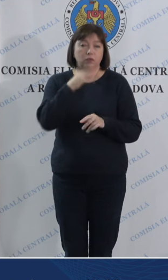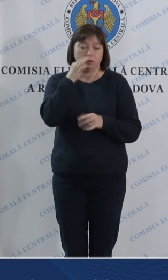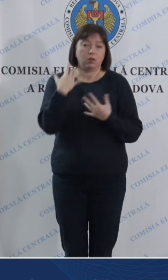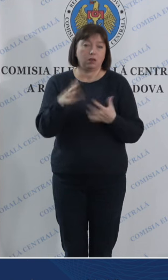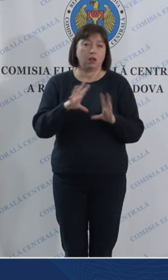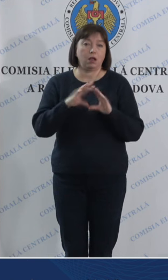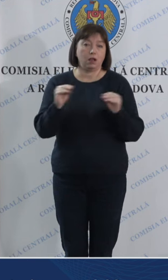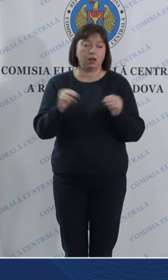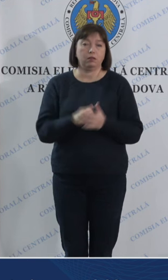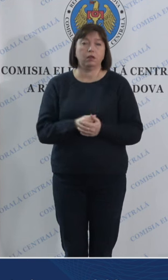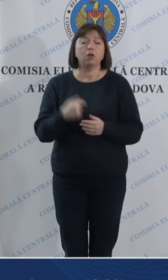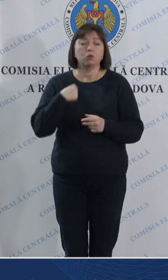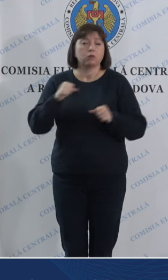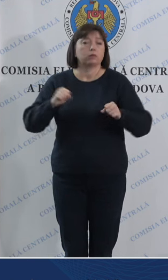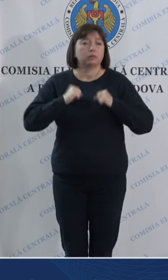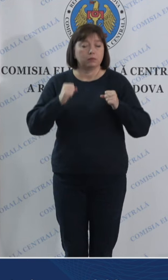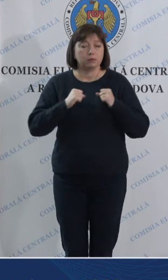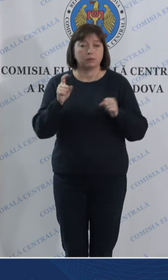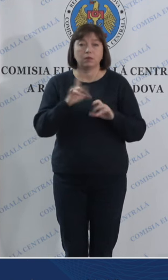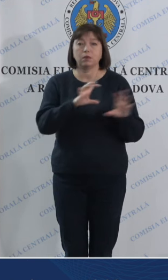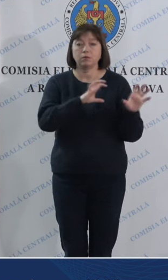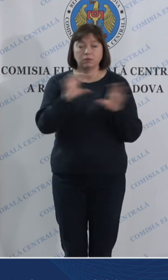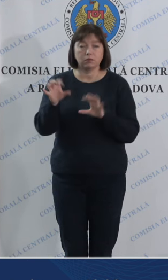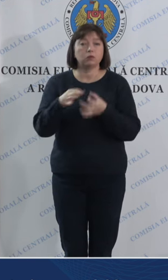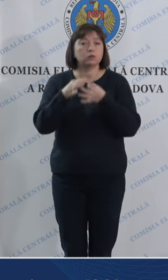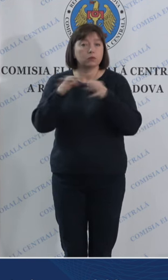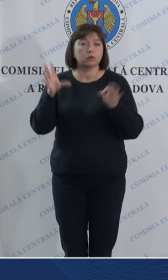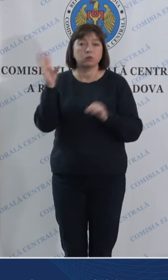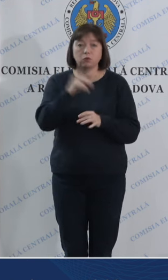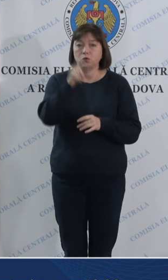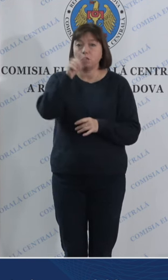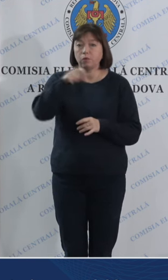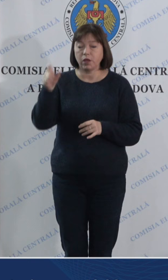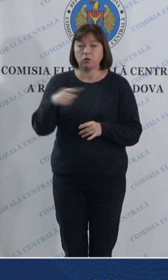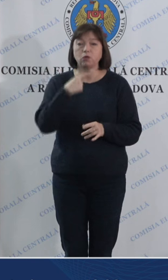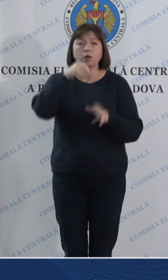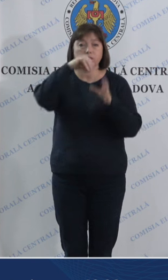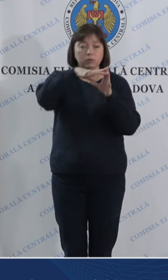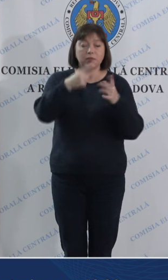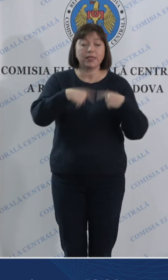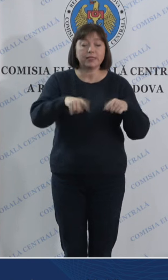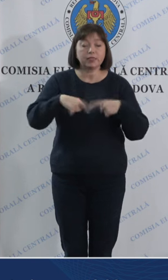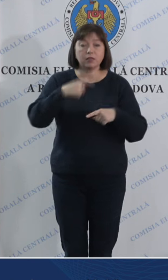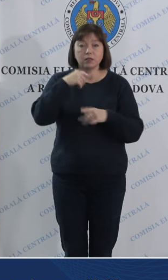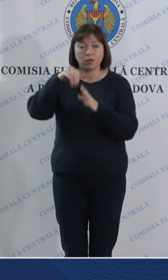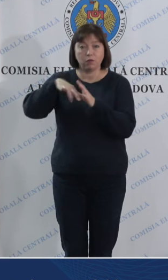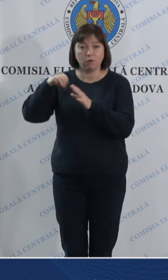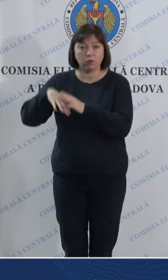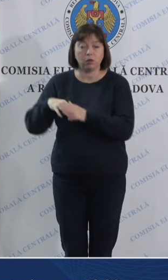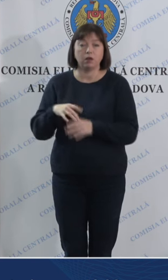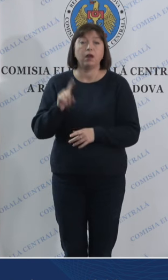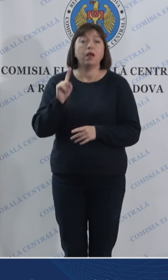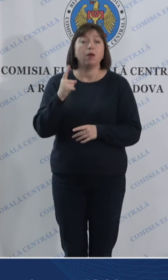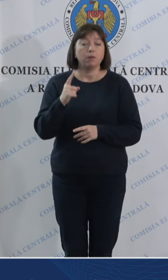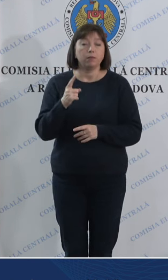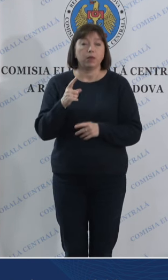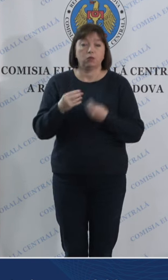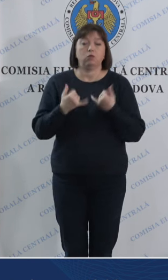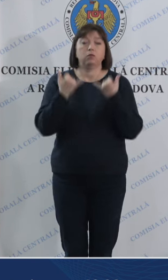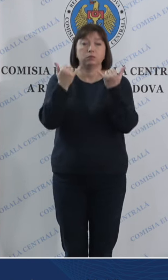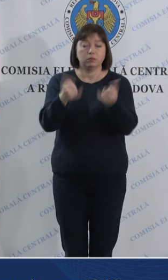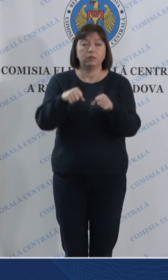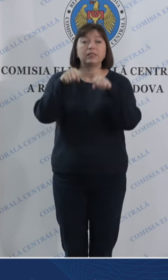municipiul Chișinău depunem tot efortul ca să asigurăm accesul tuturor alegătorilor în birourile electorale pentru a le oferi